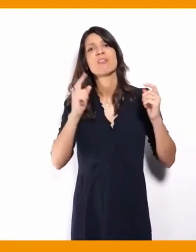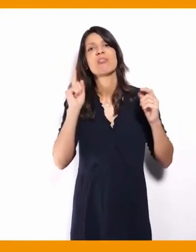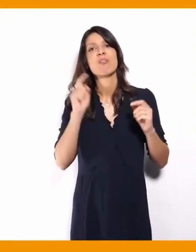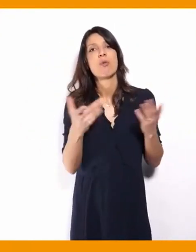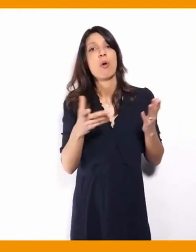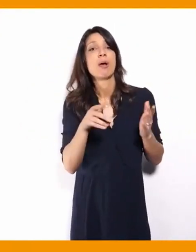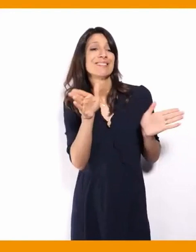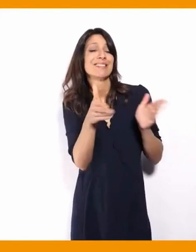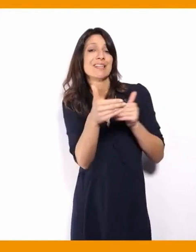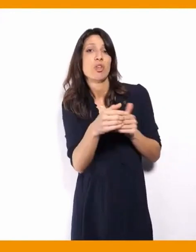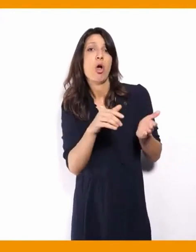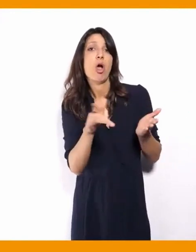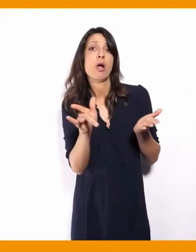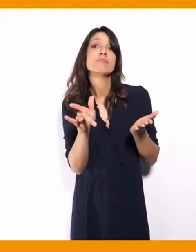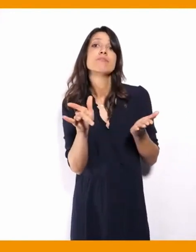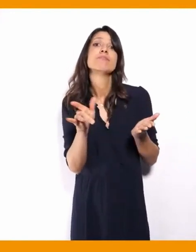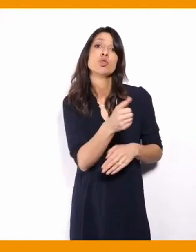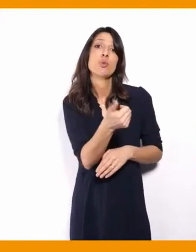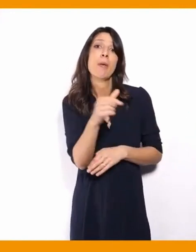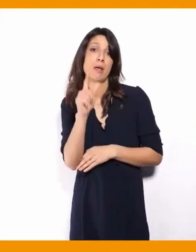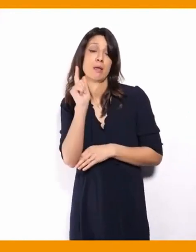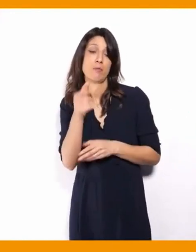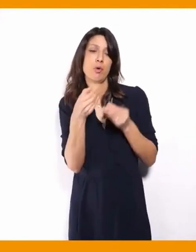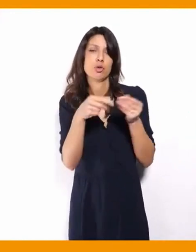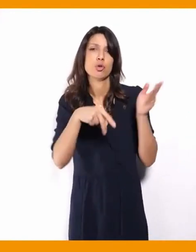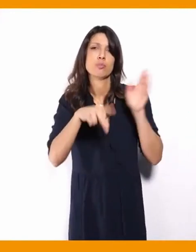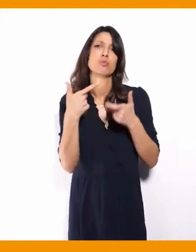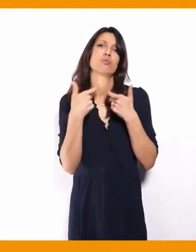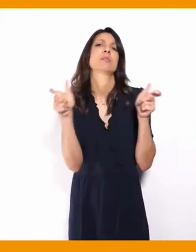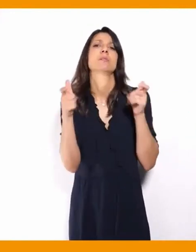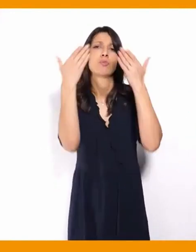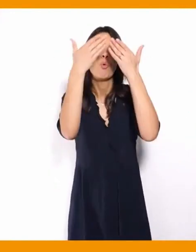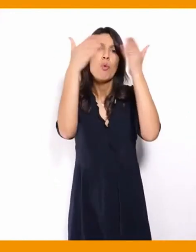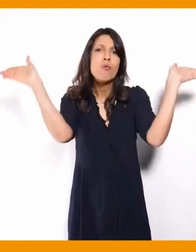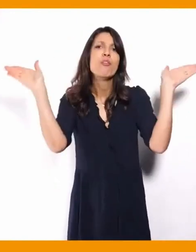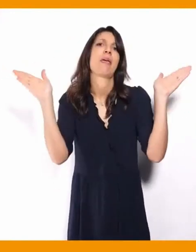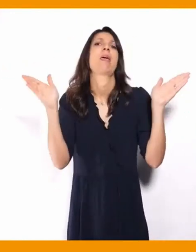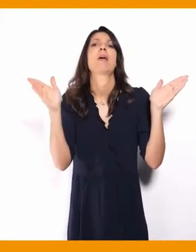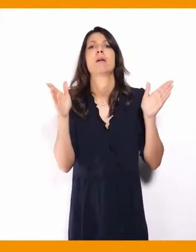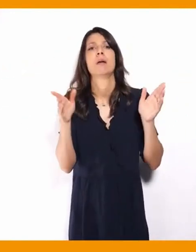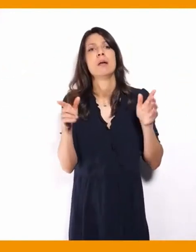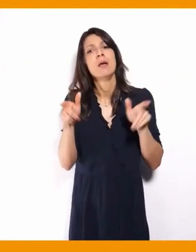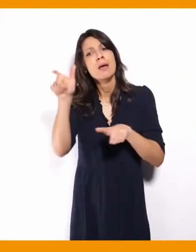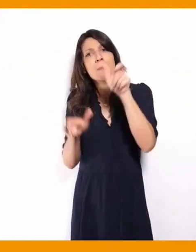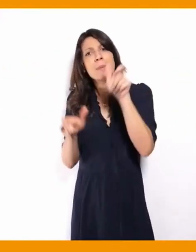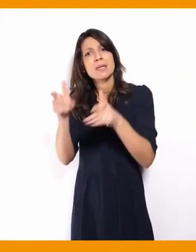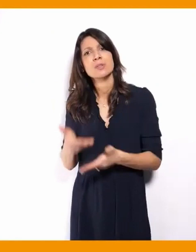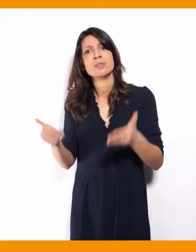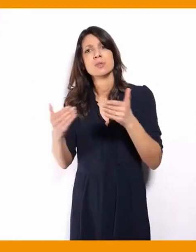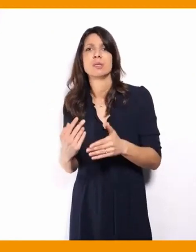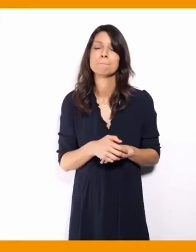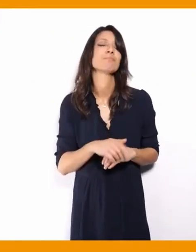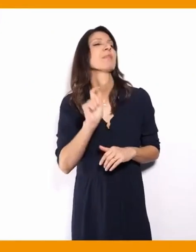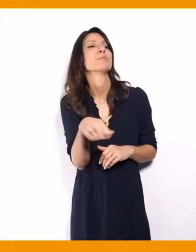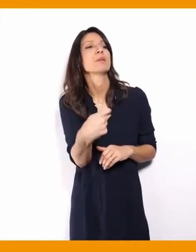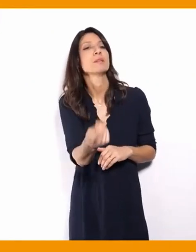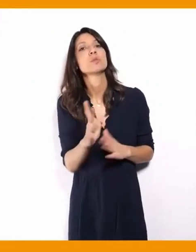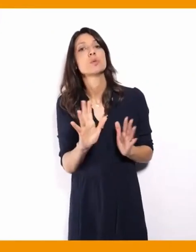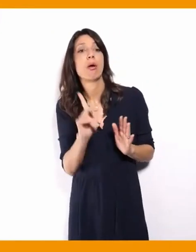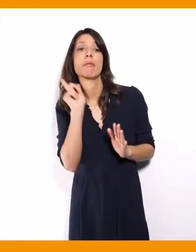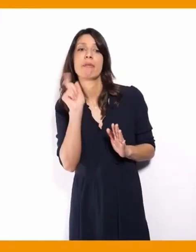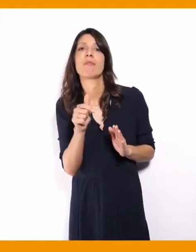un secteur beaucoup plus accessible, beaucoup plus ouvert, intégrant beaucoup plus la question du handicap, très